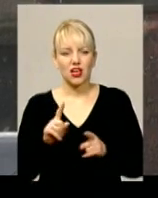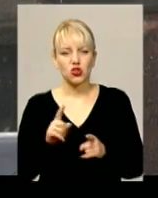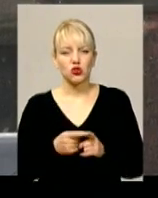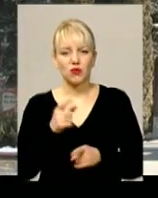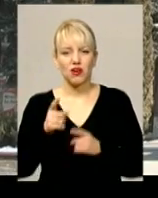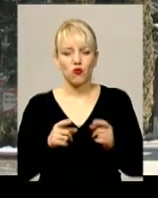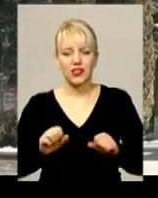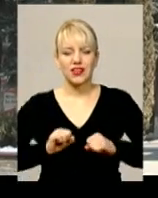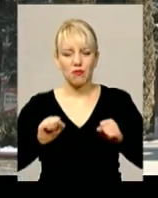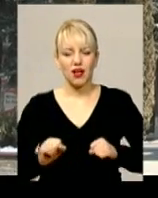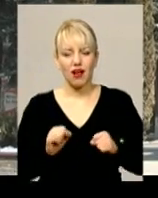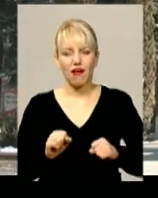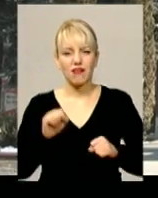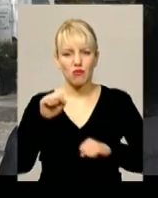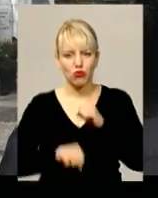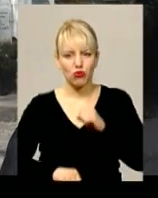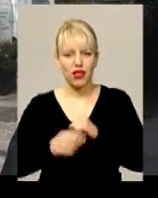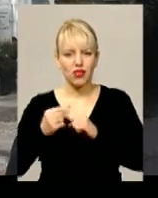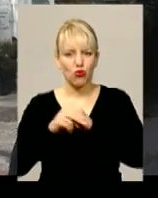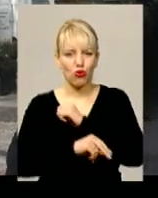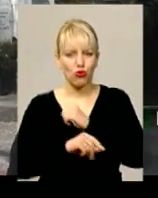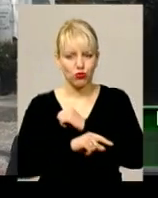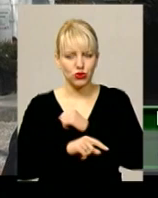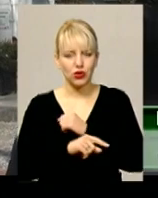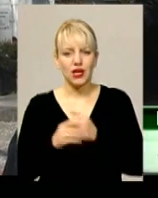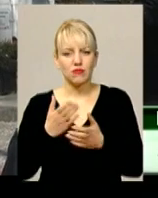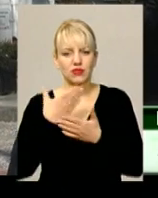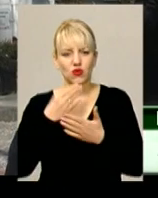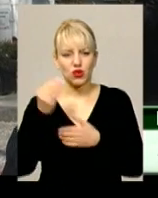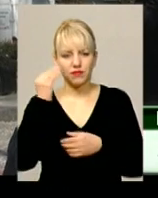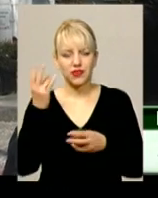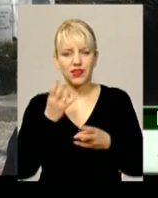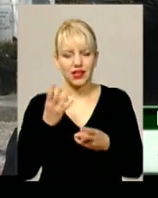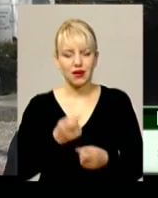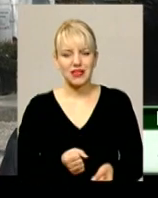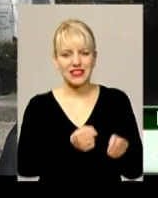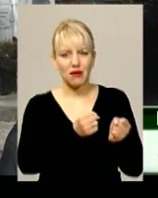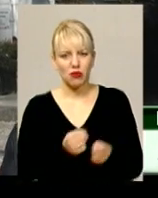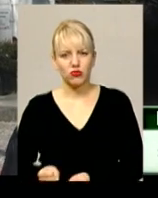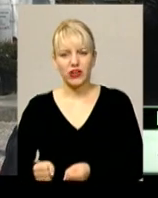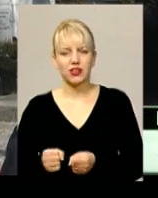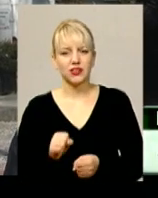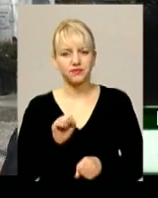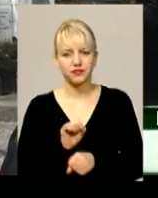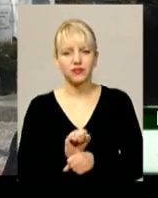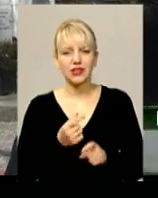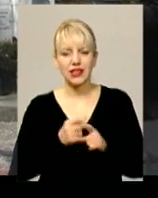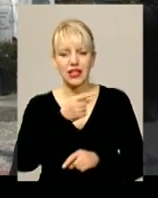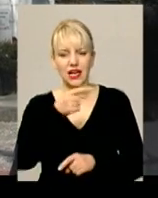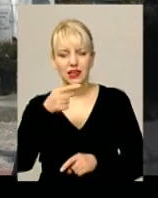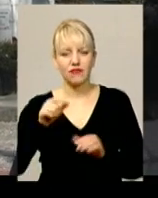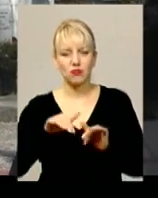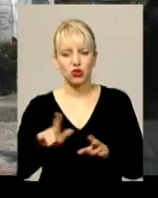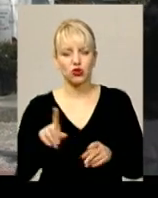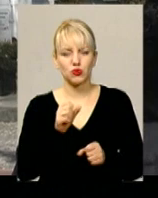подолати корупцію, має свою точку зору. Потрібно, звичайно, загальмувати ті негативні процеси, для того, щоб потім зробити